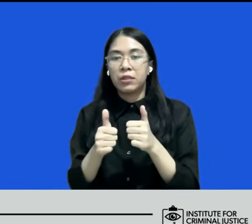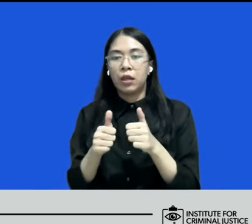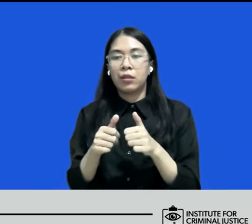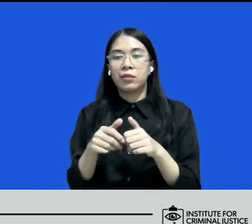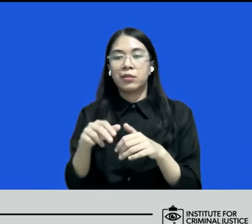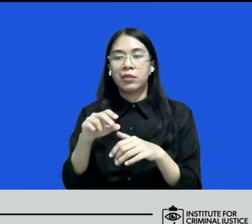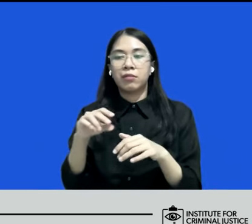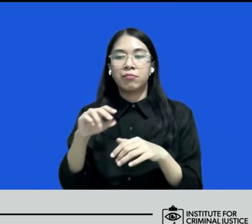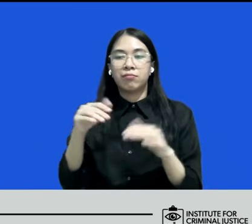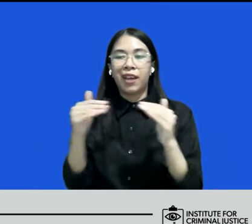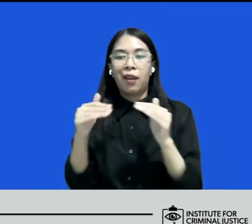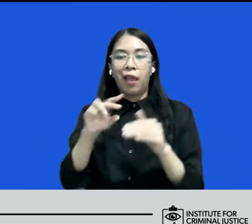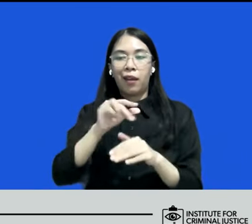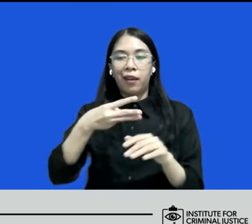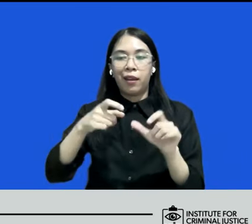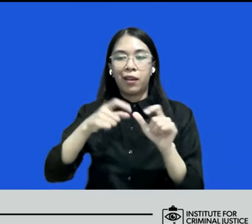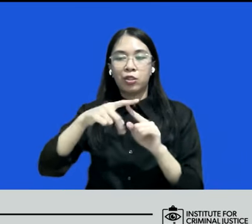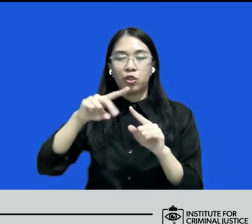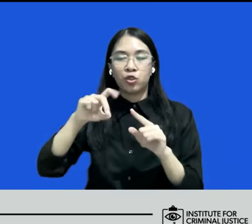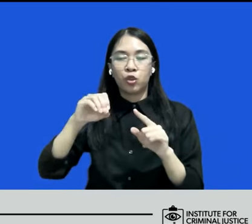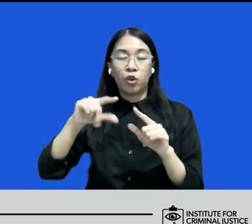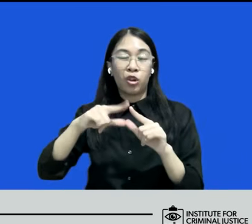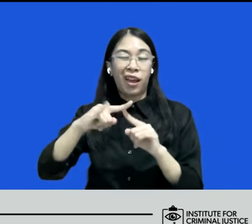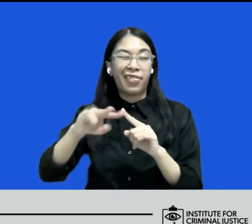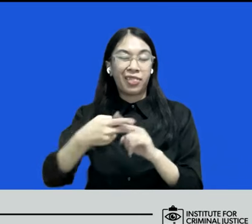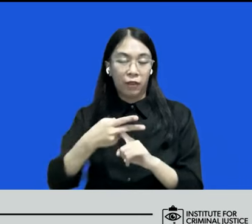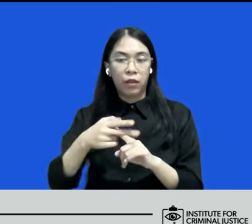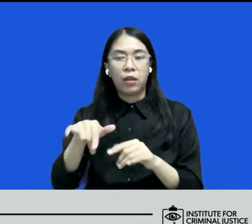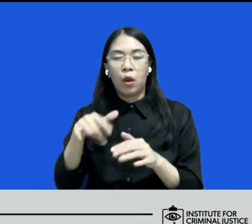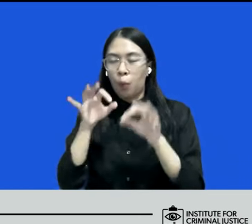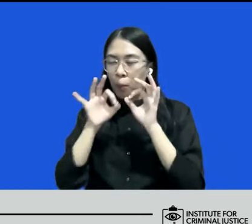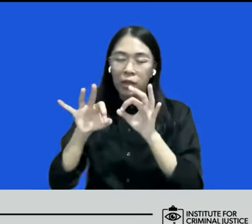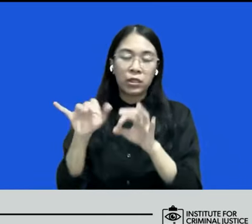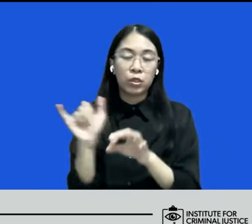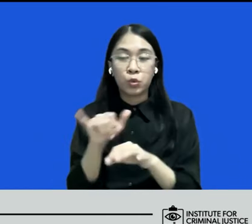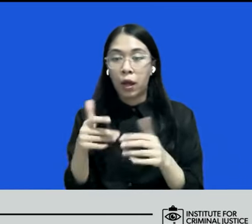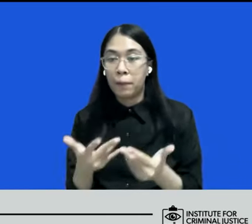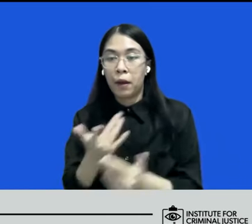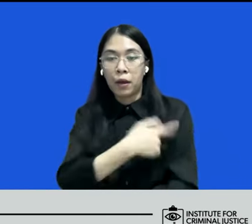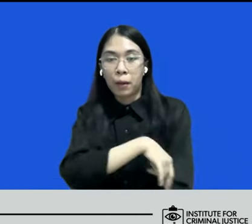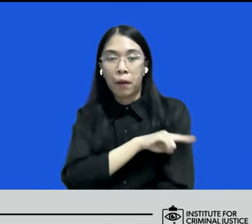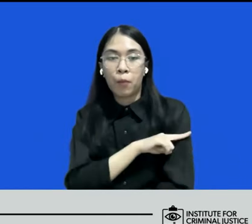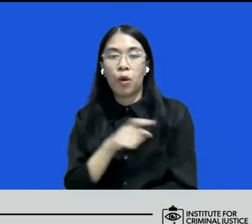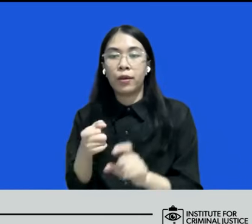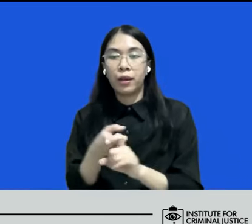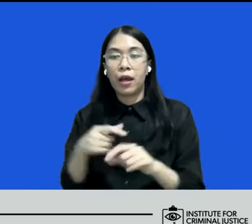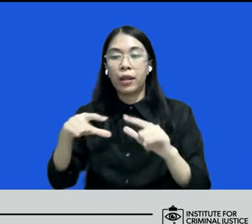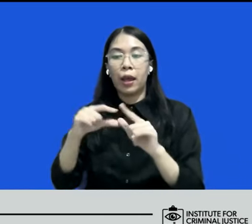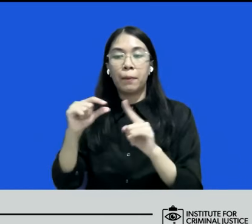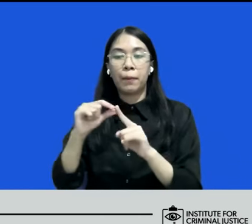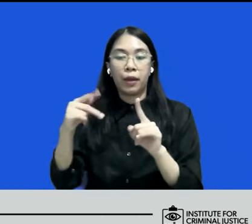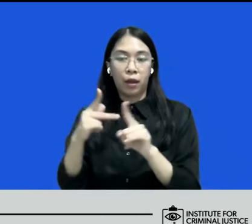apalagi yang harus juga dipastikan adalah kompetensi dari aparat penegak hukum